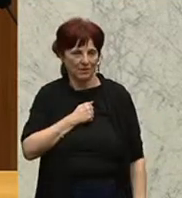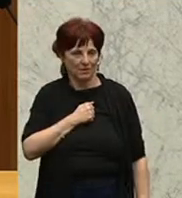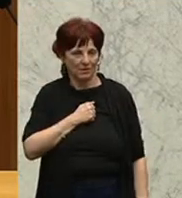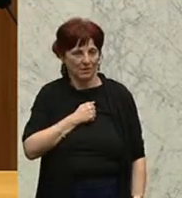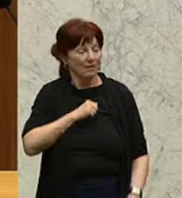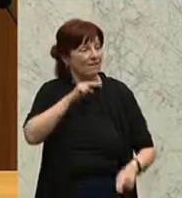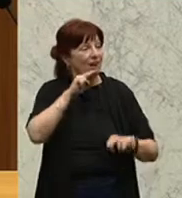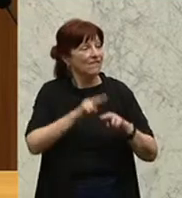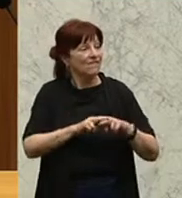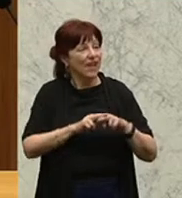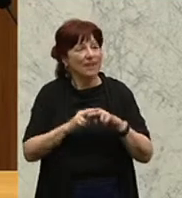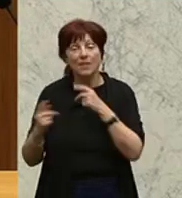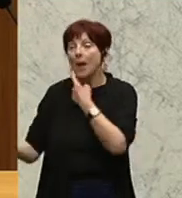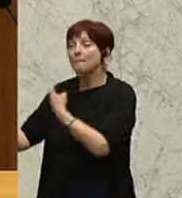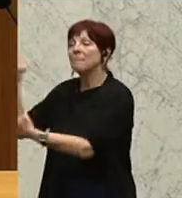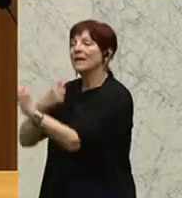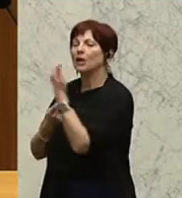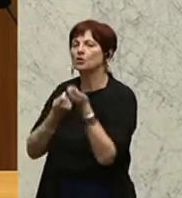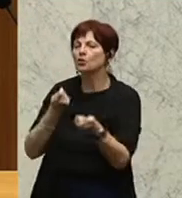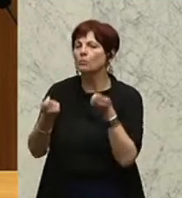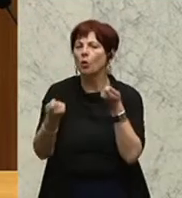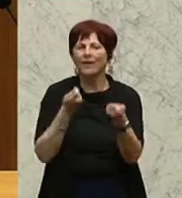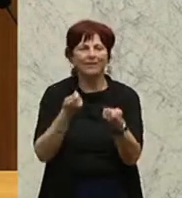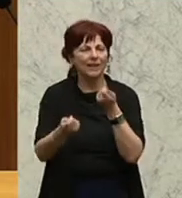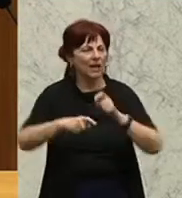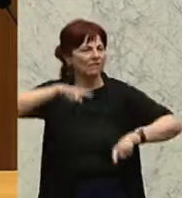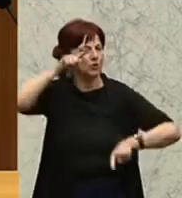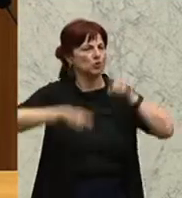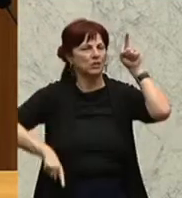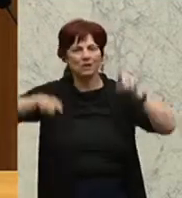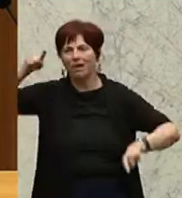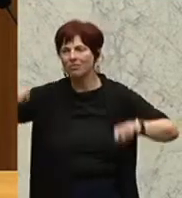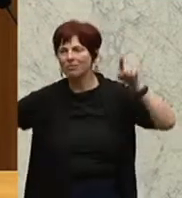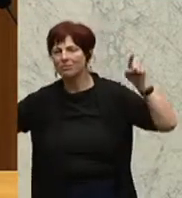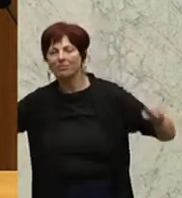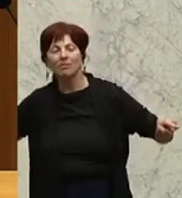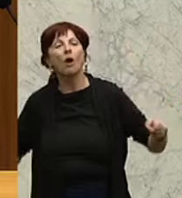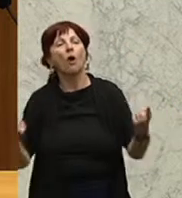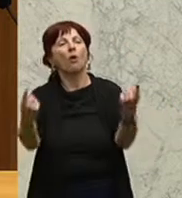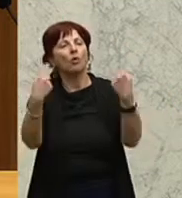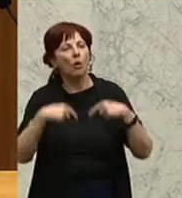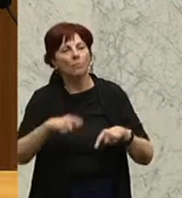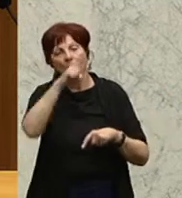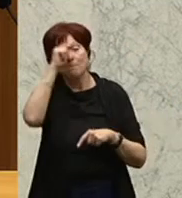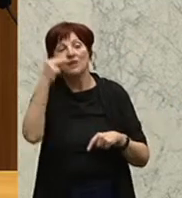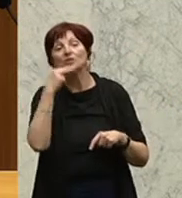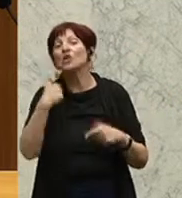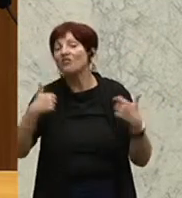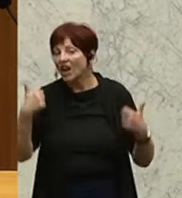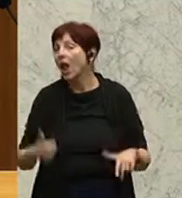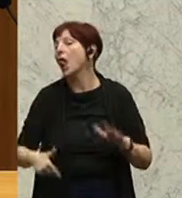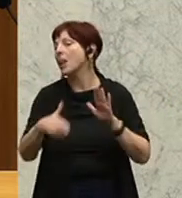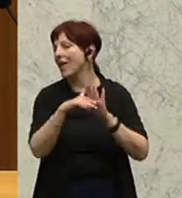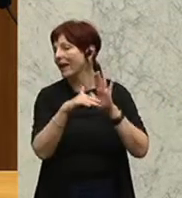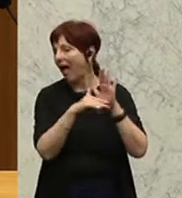unterschiedliche Migrationspolitiken gibt, ist die Folge, dass Menschen, die sich legal in der EU aufhalten,